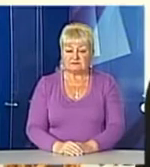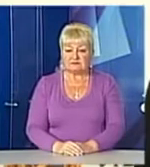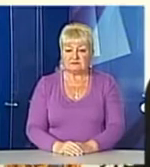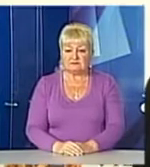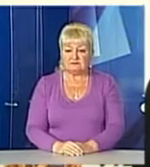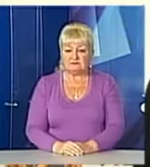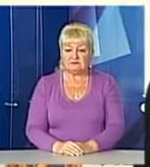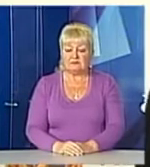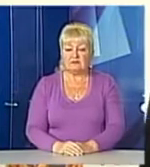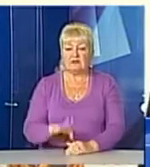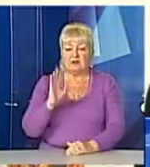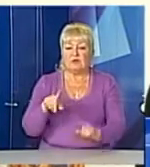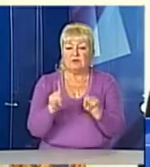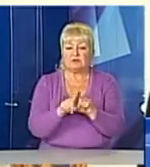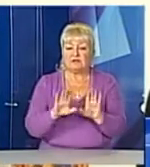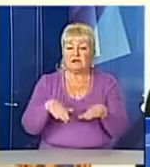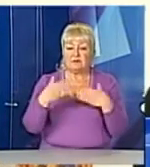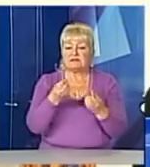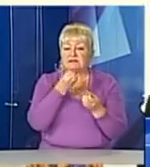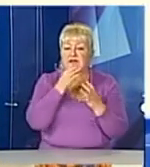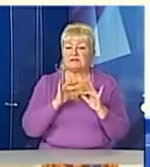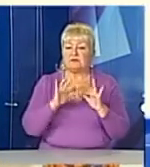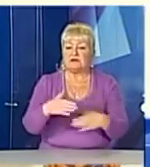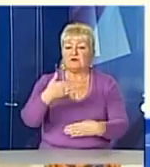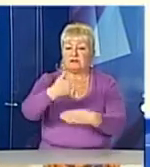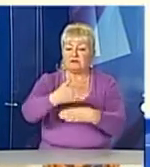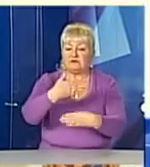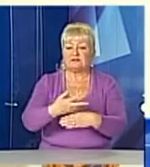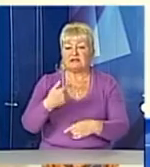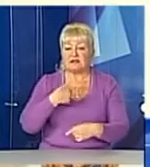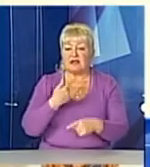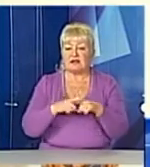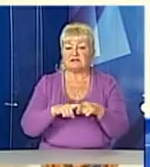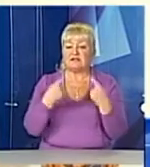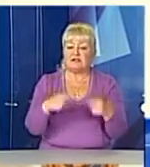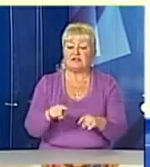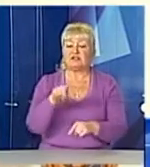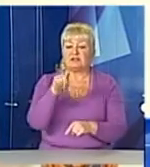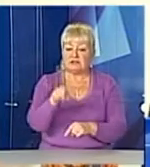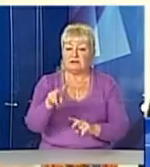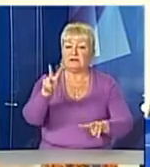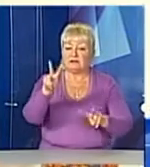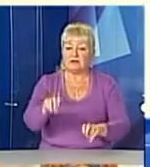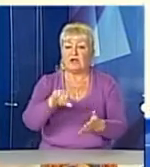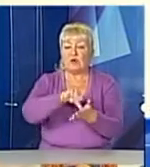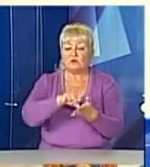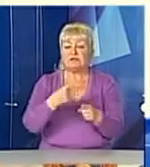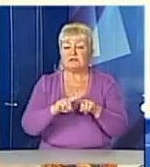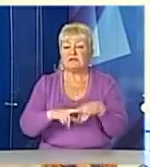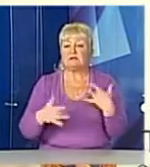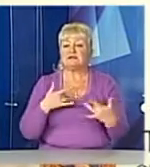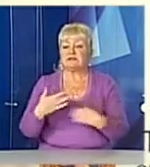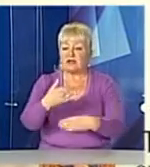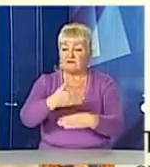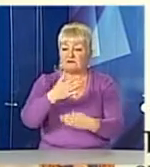Буде відбуватися така презентація благодійної вистави «Я – це інший і ти». І суть цієї вистави в тому, що учасниками цієї вистави є